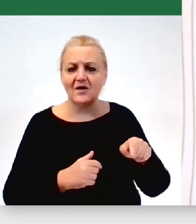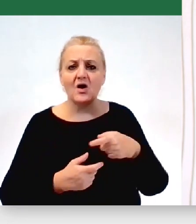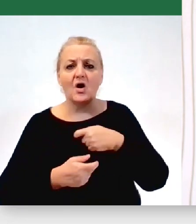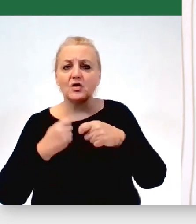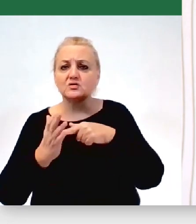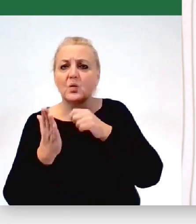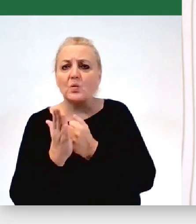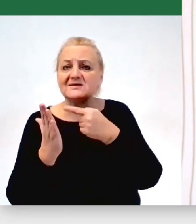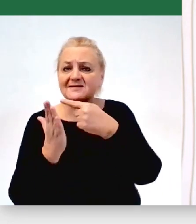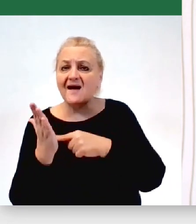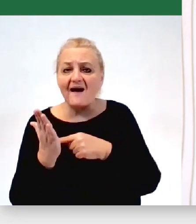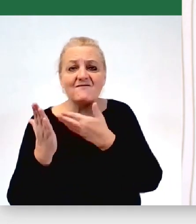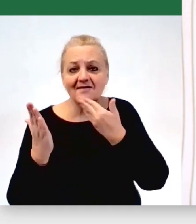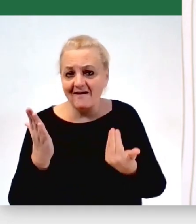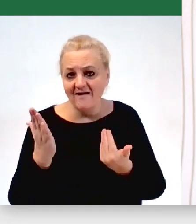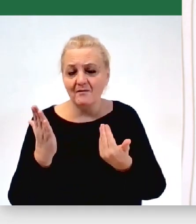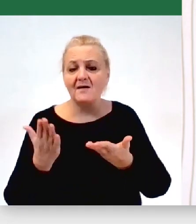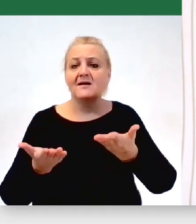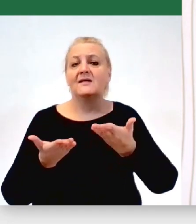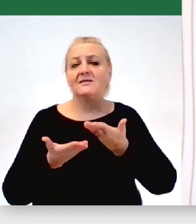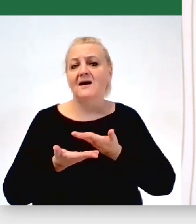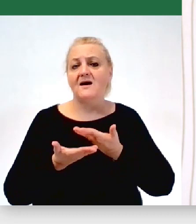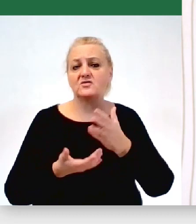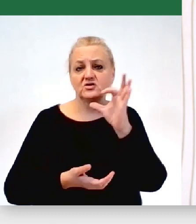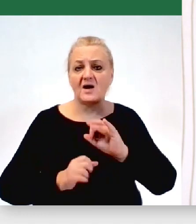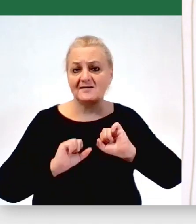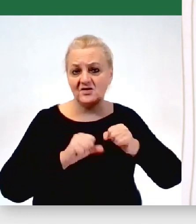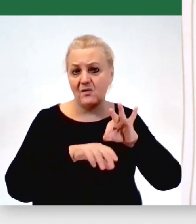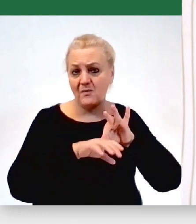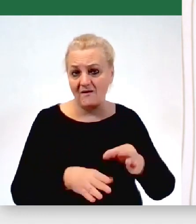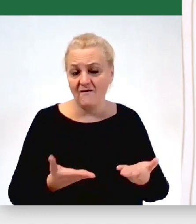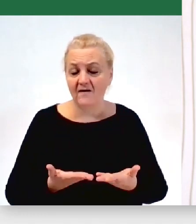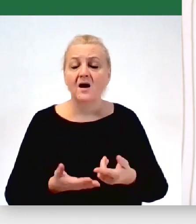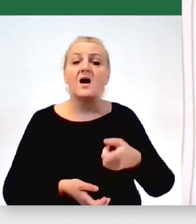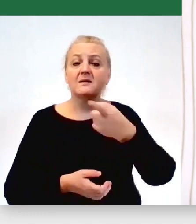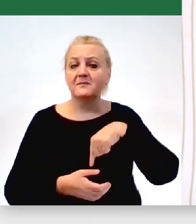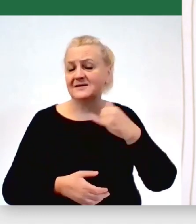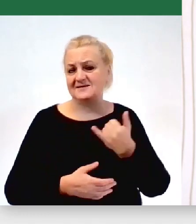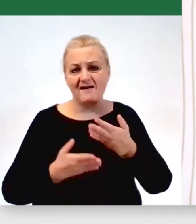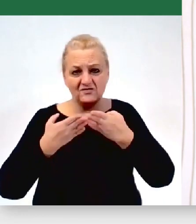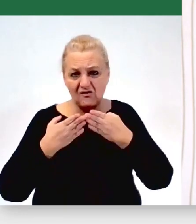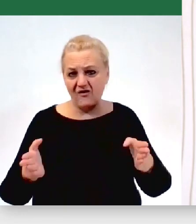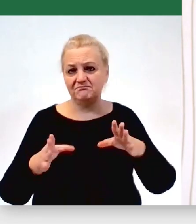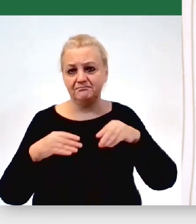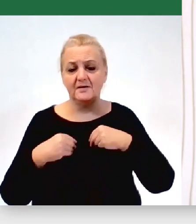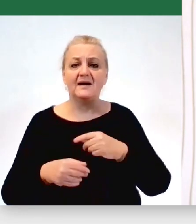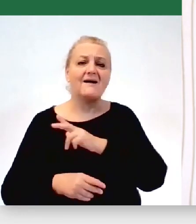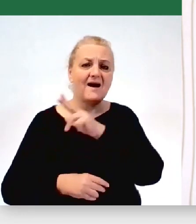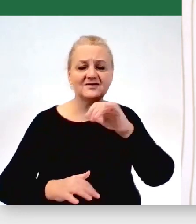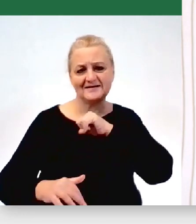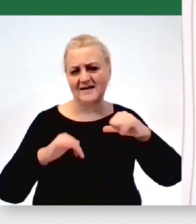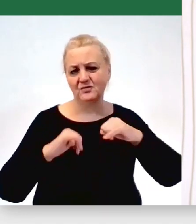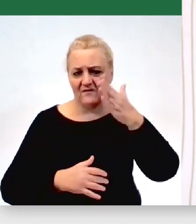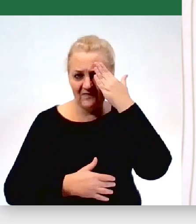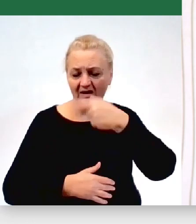ustawowych, które nam pozwalają pewnego rodzaju działania prowadzić. I my zawsze jesteśmy otwarci, tak jak wszyscy samorządowcy wiedzą, my